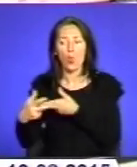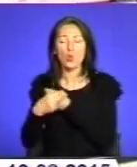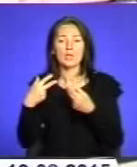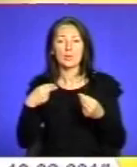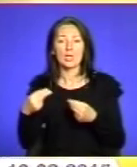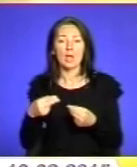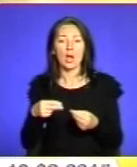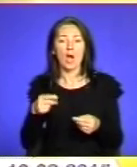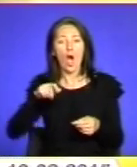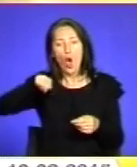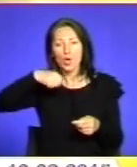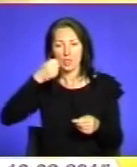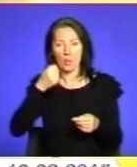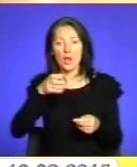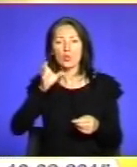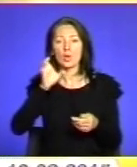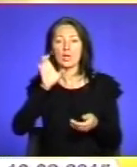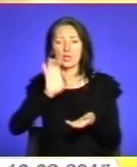увесь денний набір вітамінів.